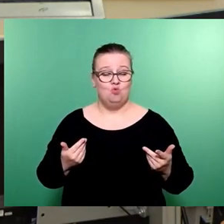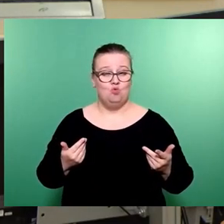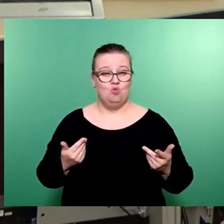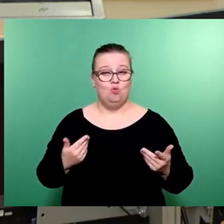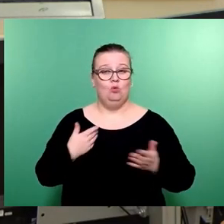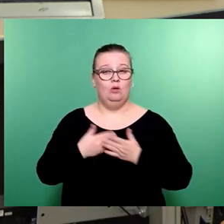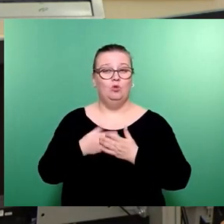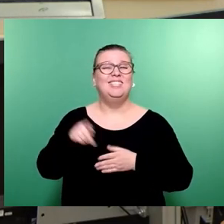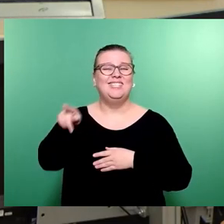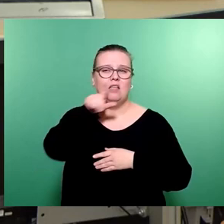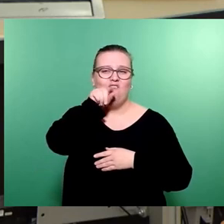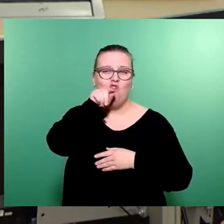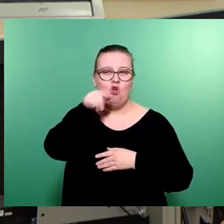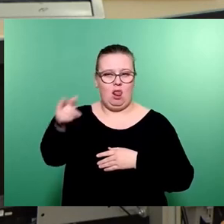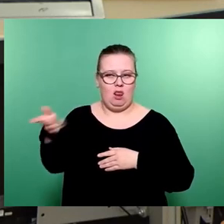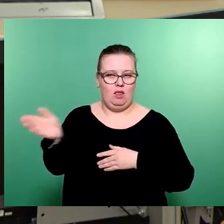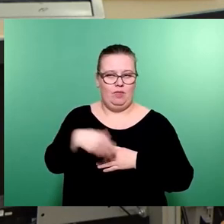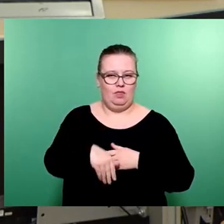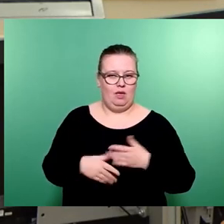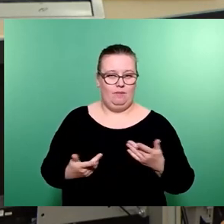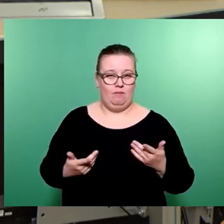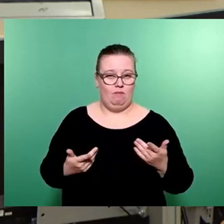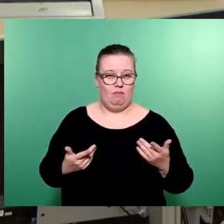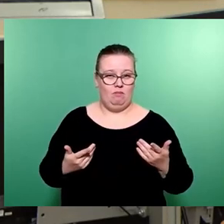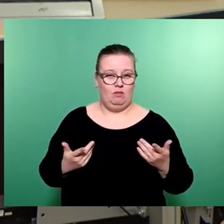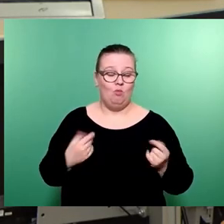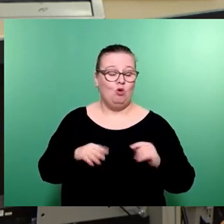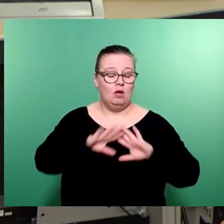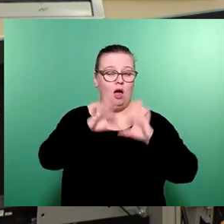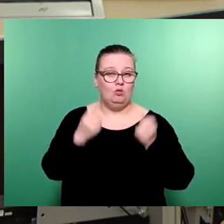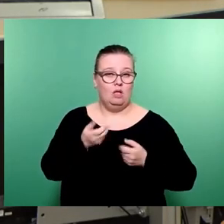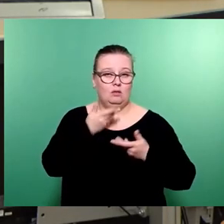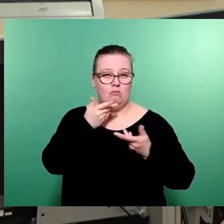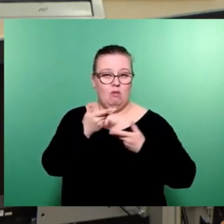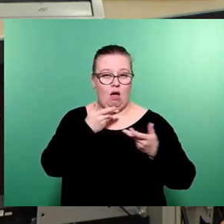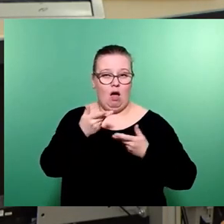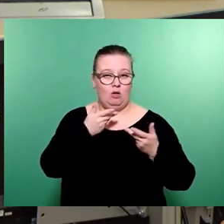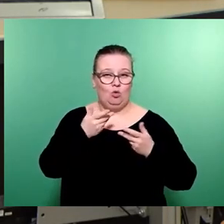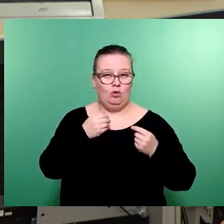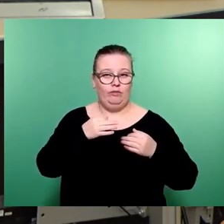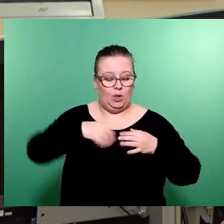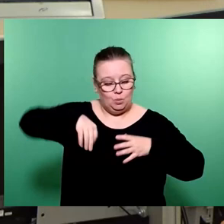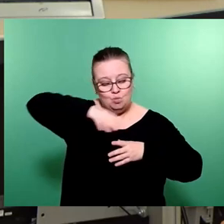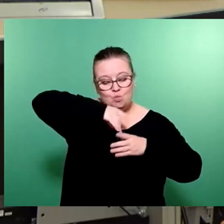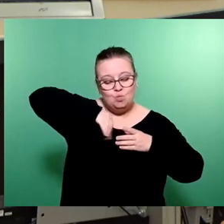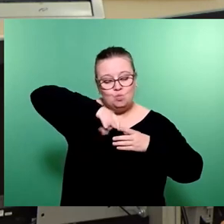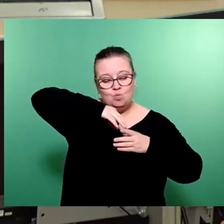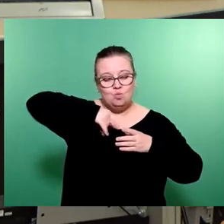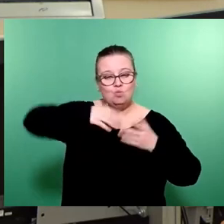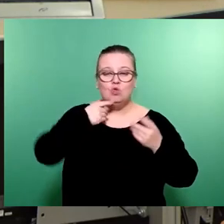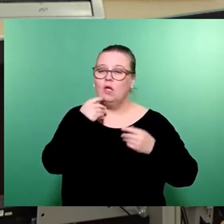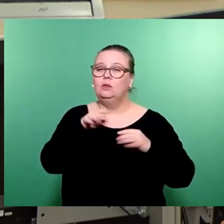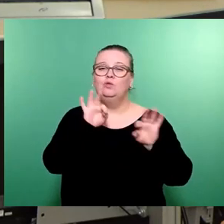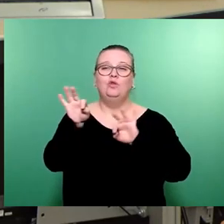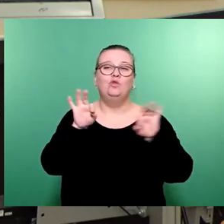Vögel somit ins Boot. Es ist doch ganz klar, dass in Haushaltsberatungen die einen mit dem Beirauchbecher durch die Gegend laufen und